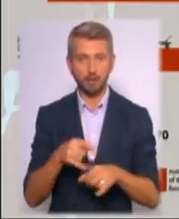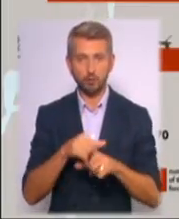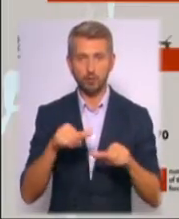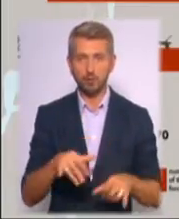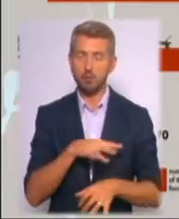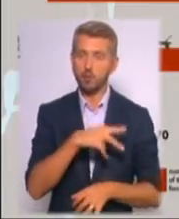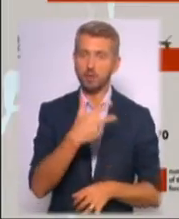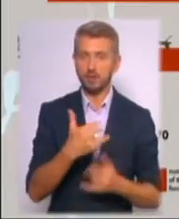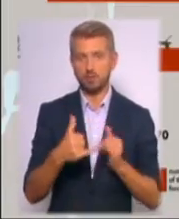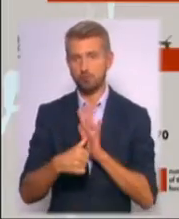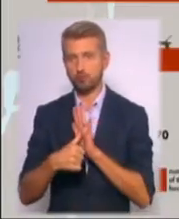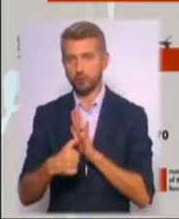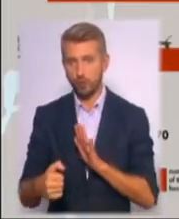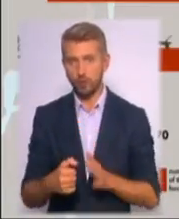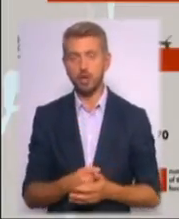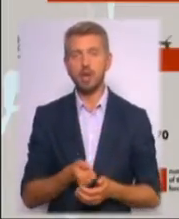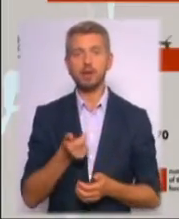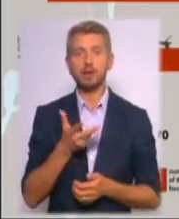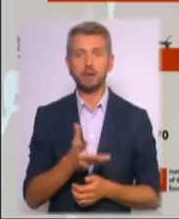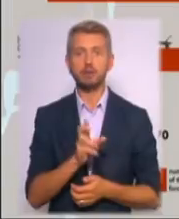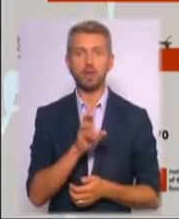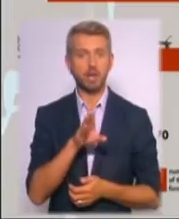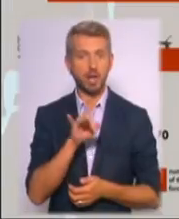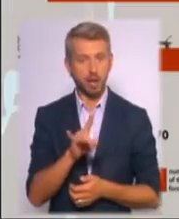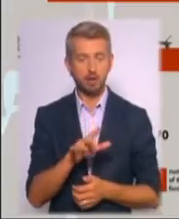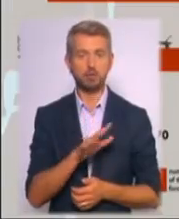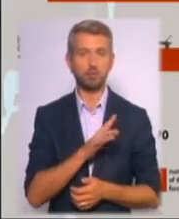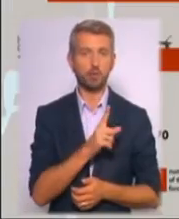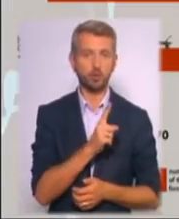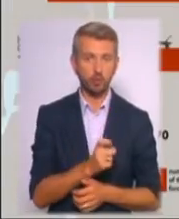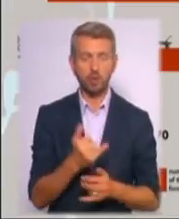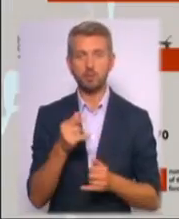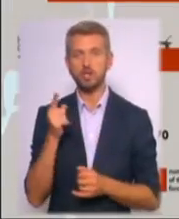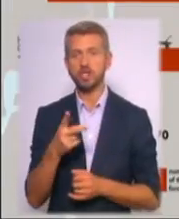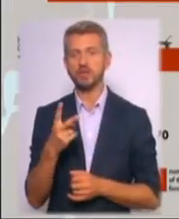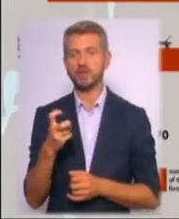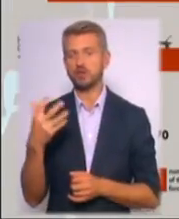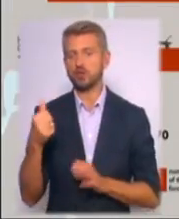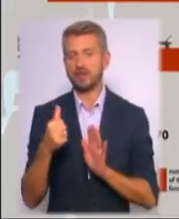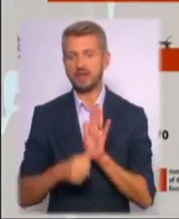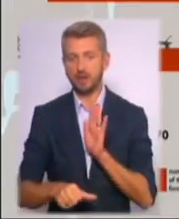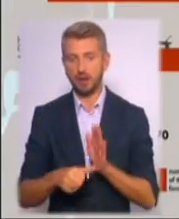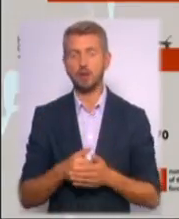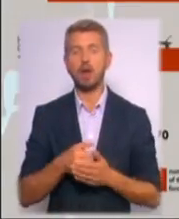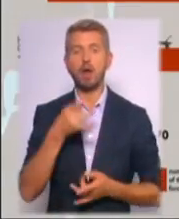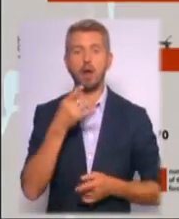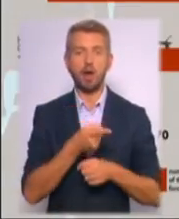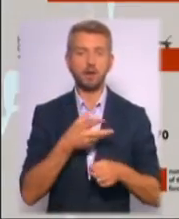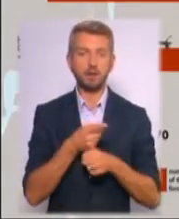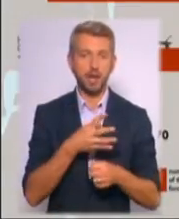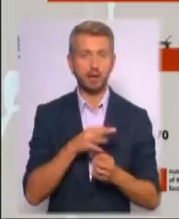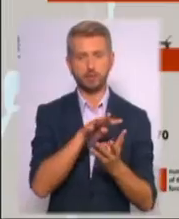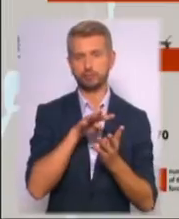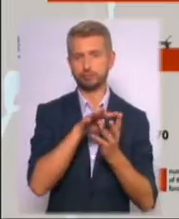одиниць. Кількість бойових броньованих машин з понад сотні до 1260. Артилерії та реактивних установок залпового